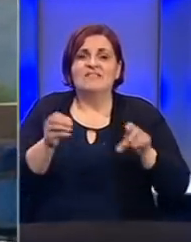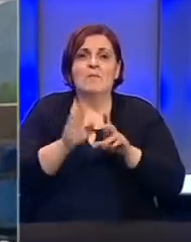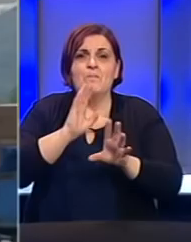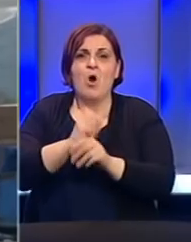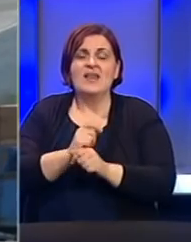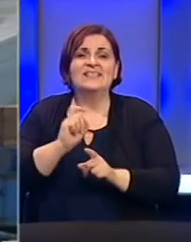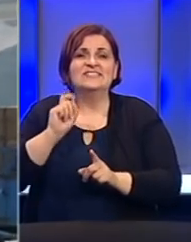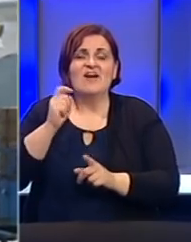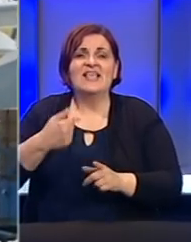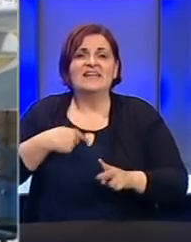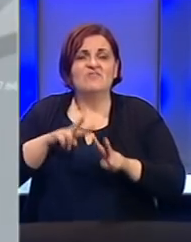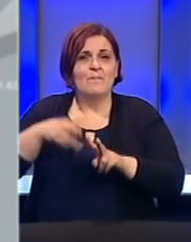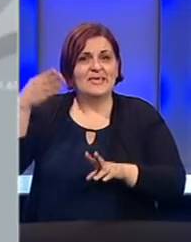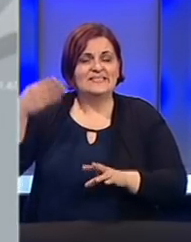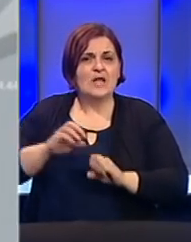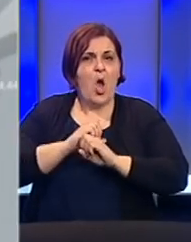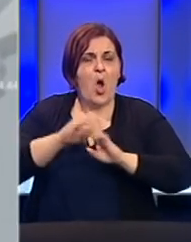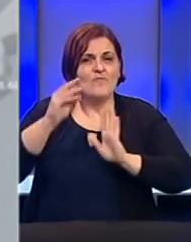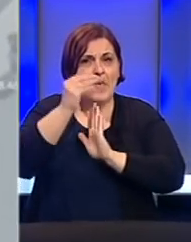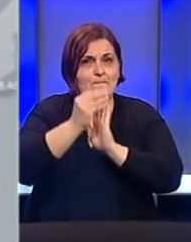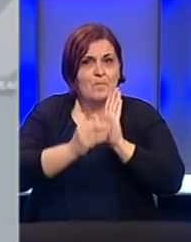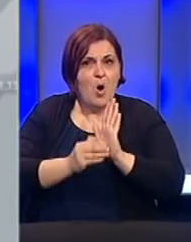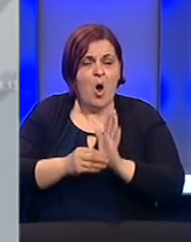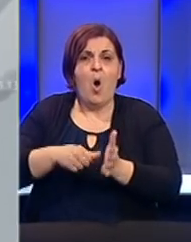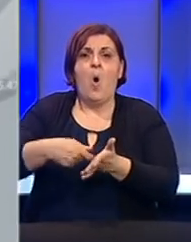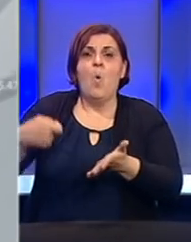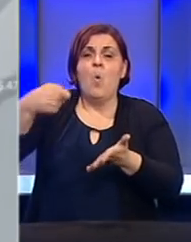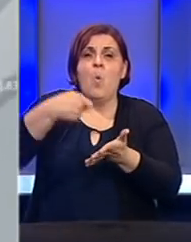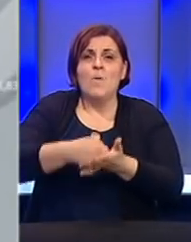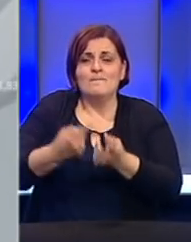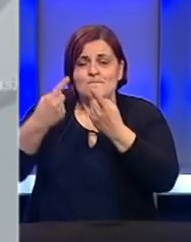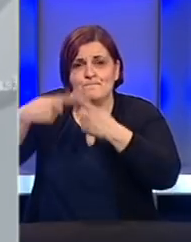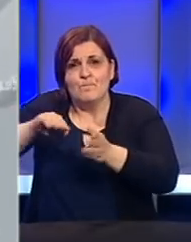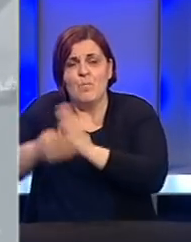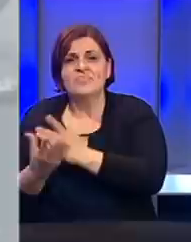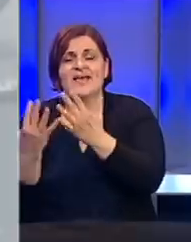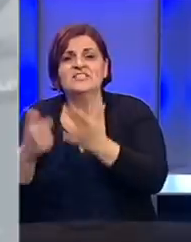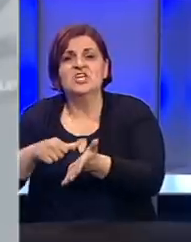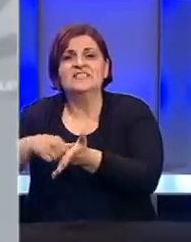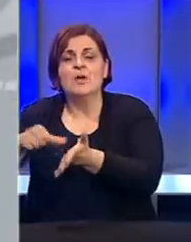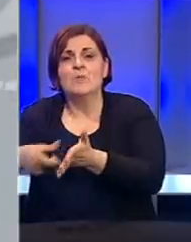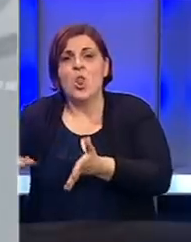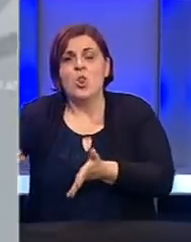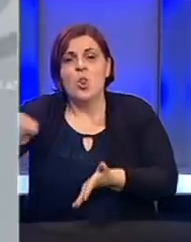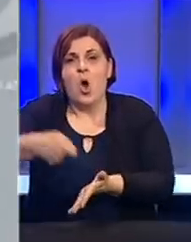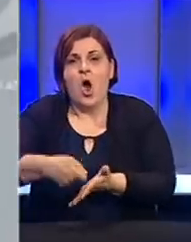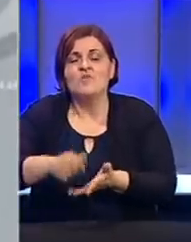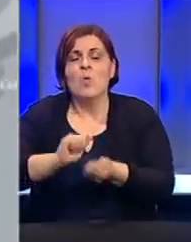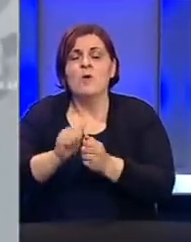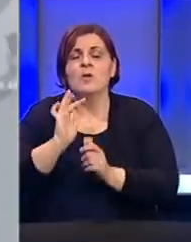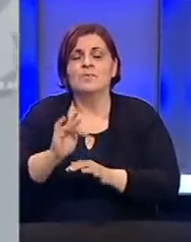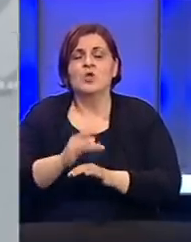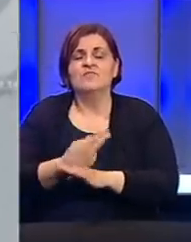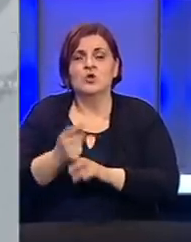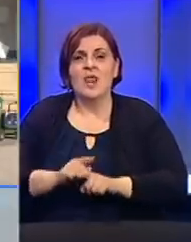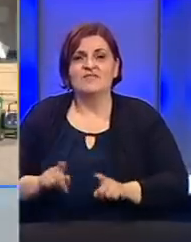BiH svaki dan na svojoj web stranici objavljuje podatke o uplatama na namjenski pod račun gdje se uplaćuje finansijska pomoć u borbi protiv